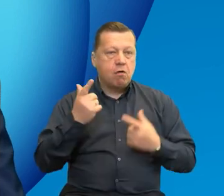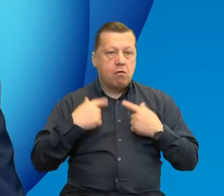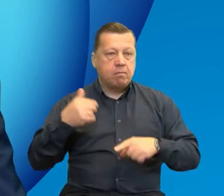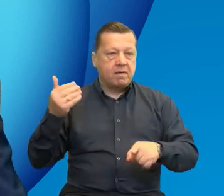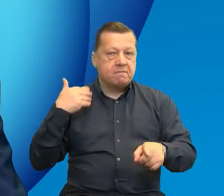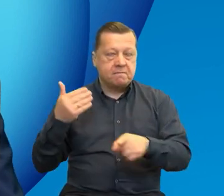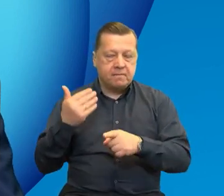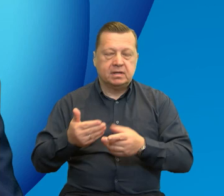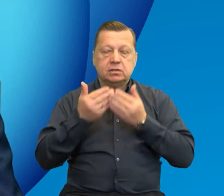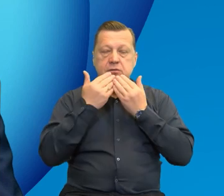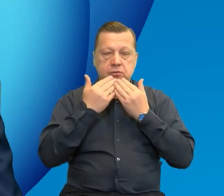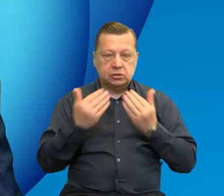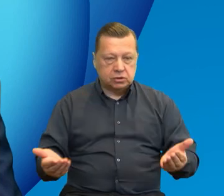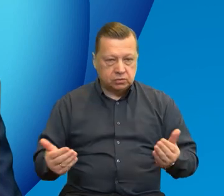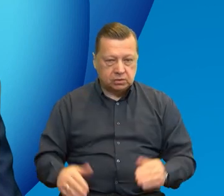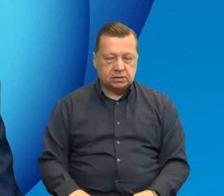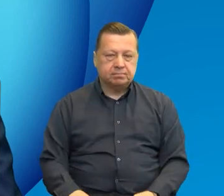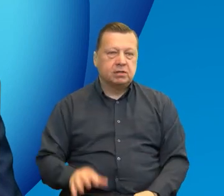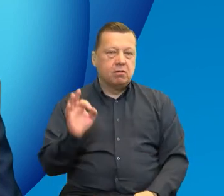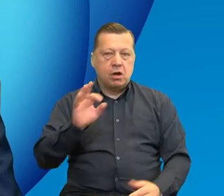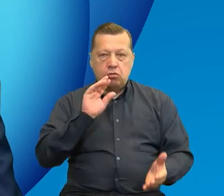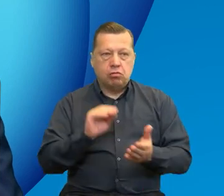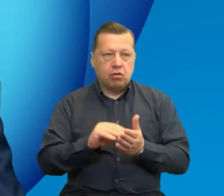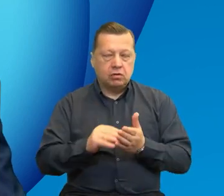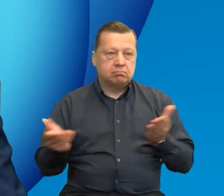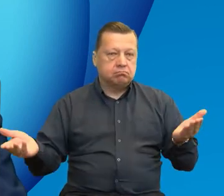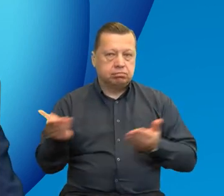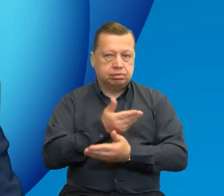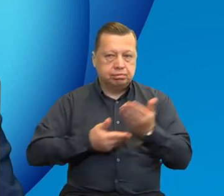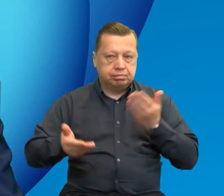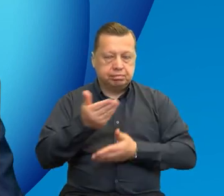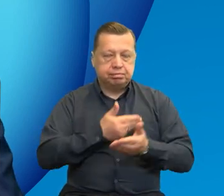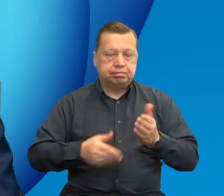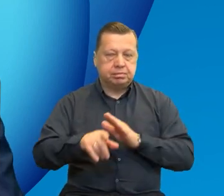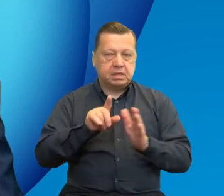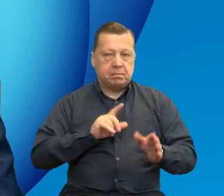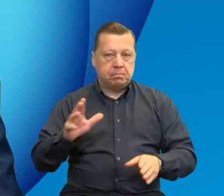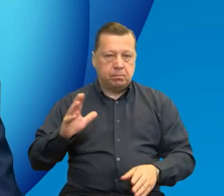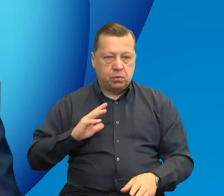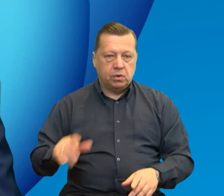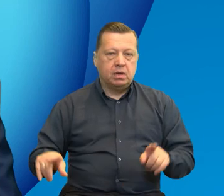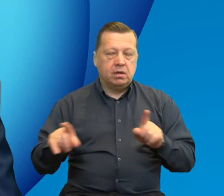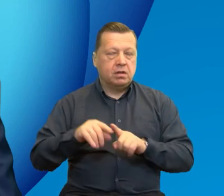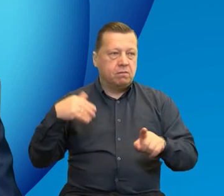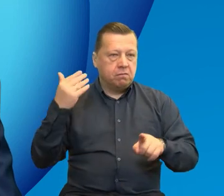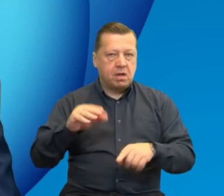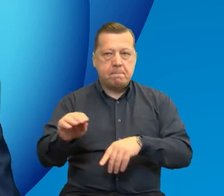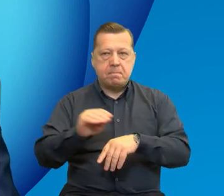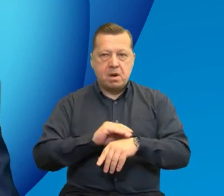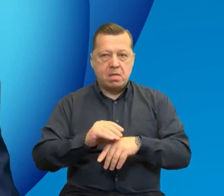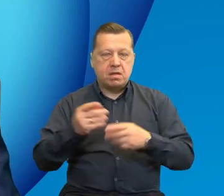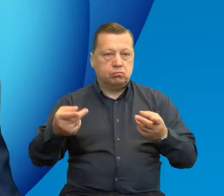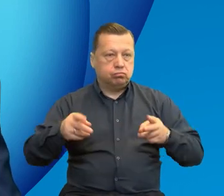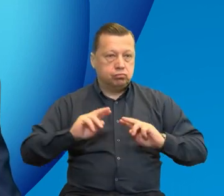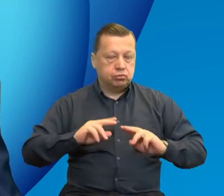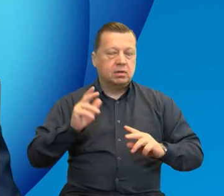podzielili się z nami swoimi doświadczeniami. Dziękujemy za bardzo ciekawe wystąpienia, za materiały przekazane